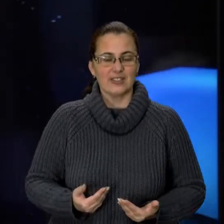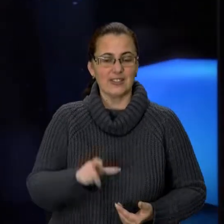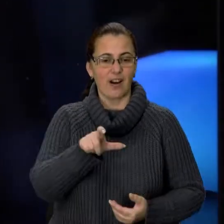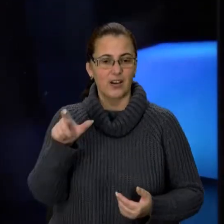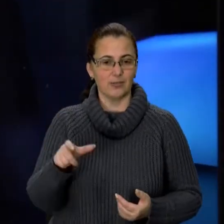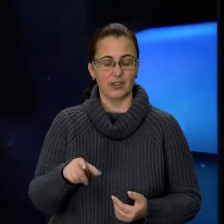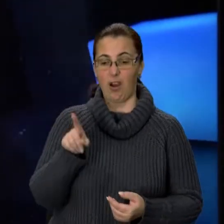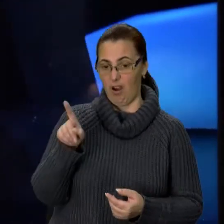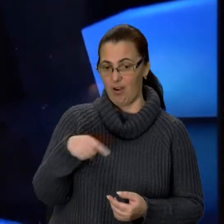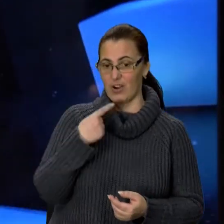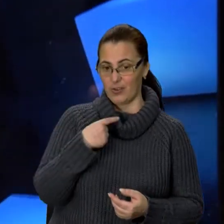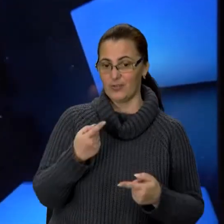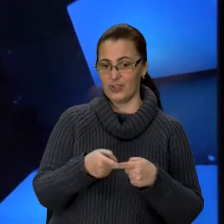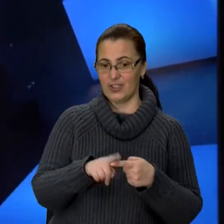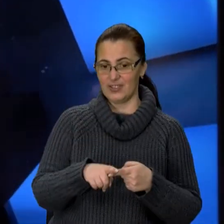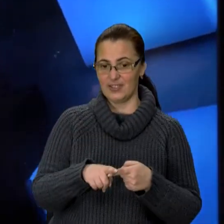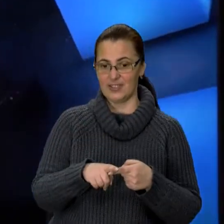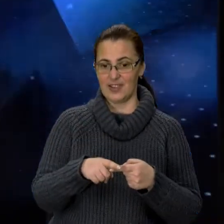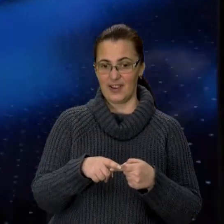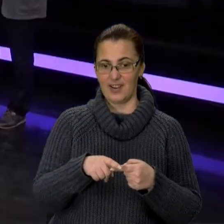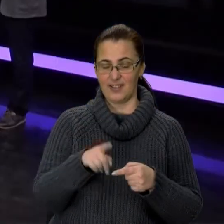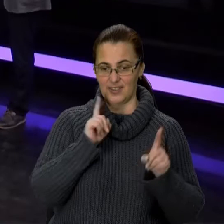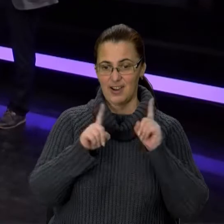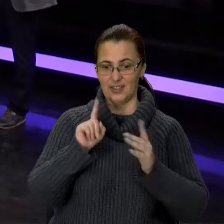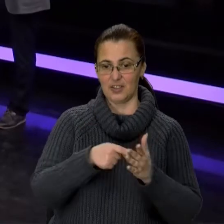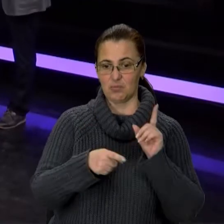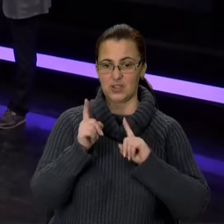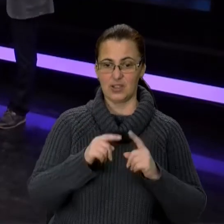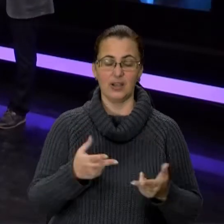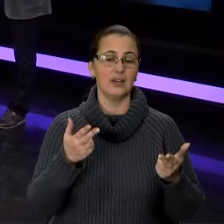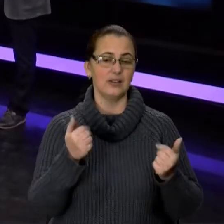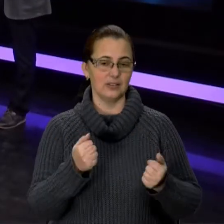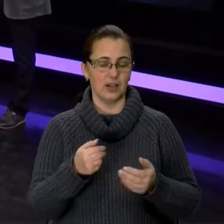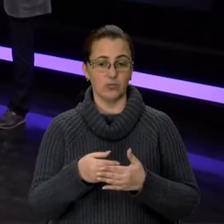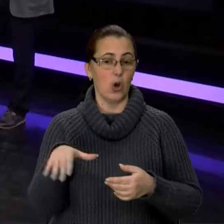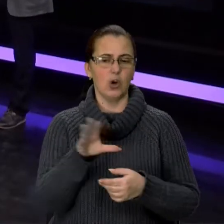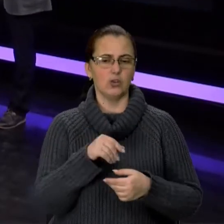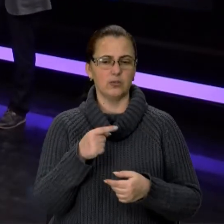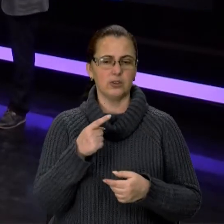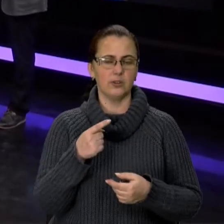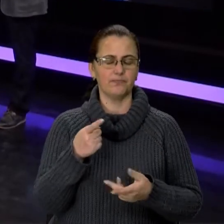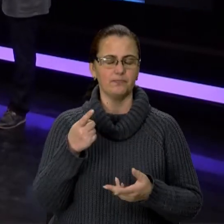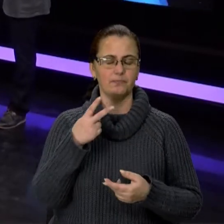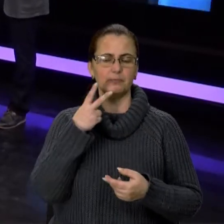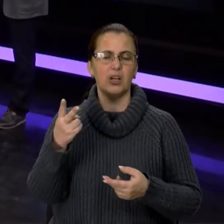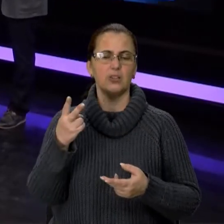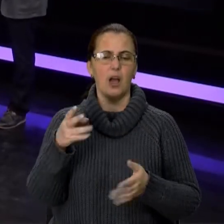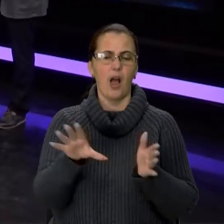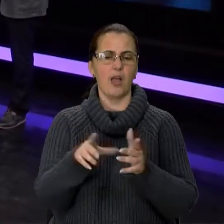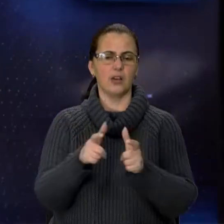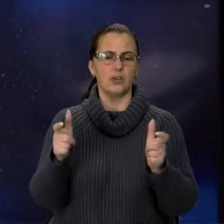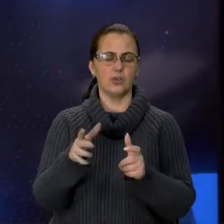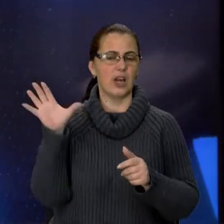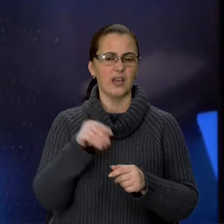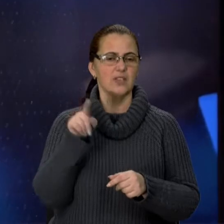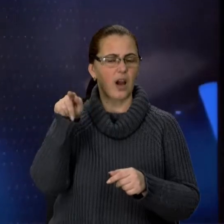мені це могли озвучити, а десь і на Я про це говорю. Ми всі побачили в кінці електронний квиток і всі рухали все до нього. Так світло в